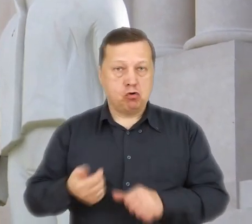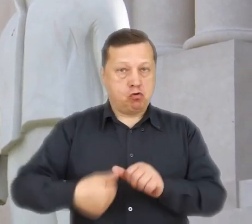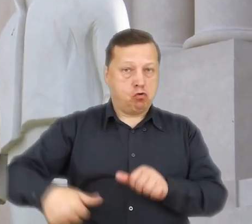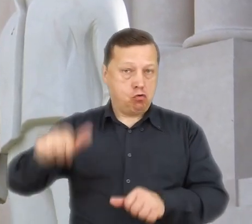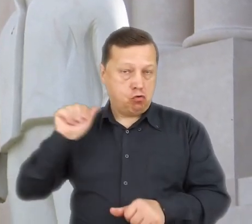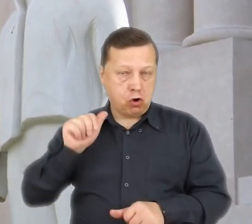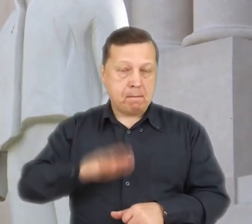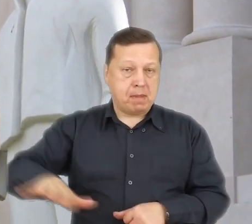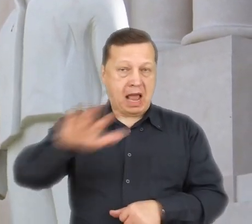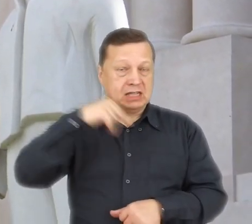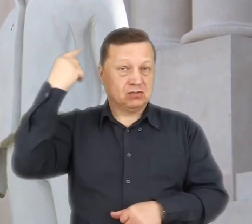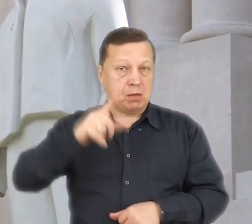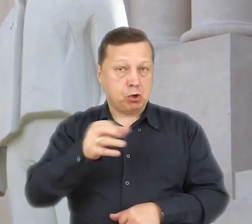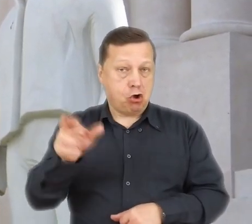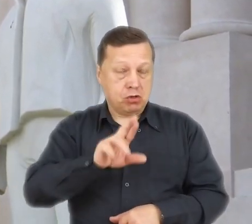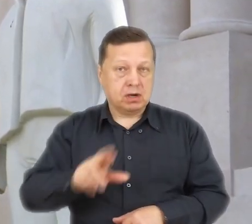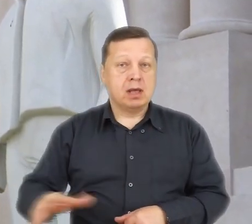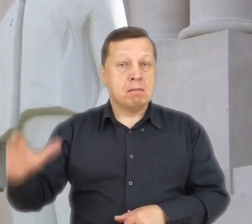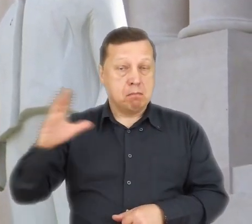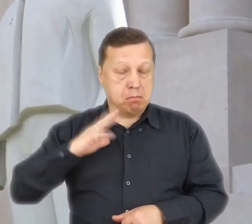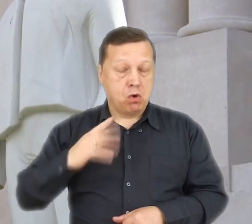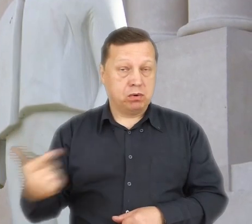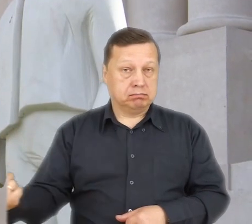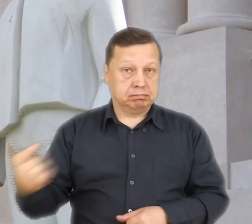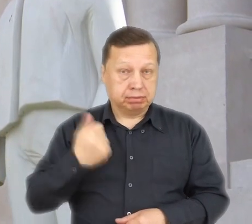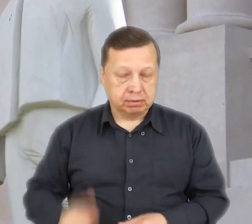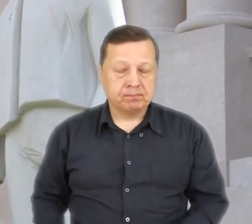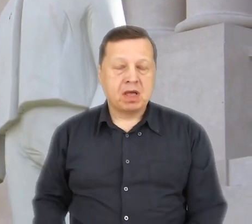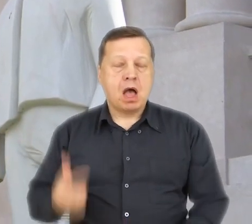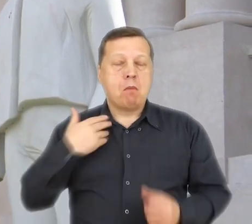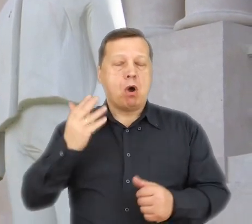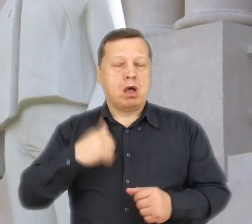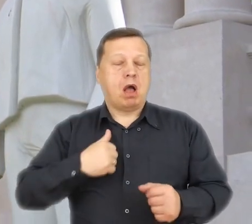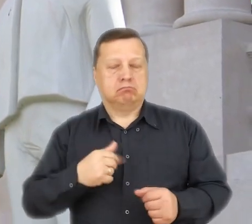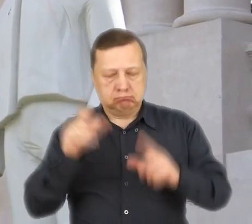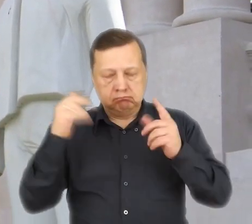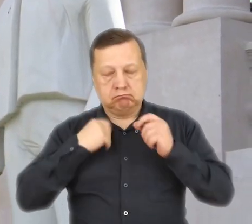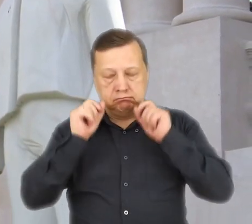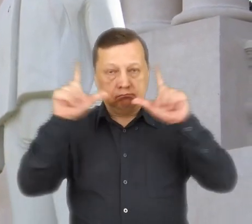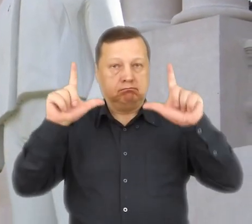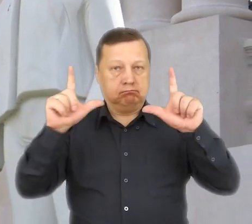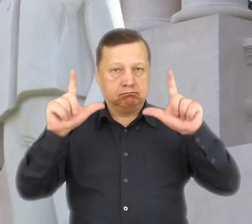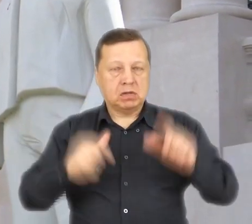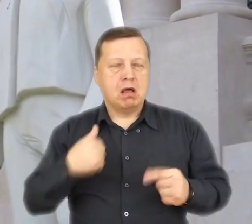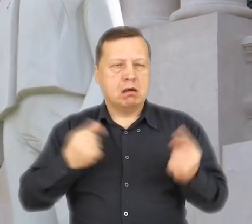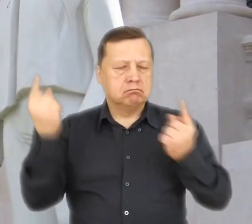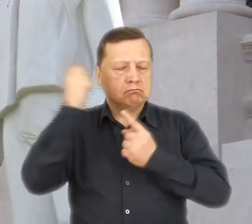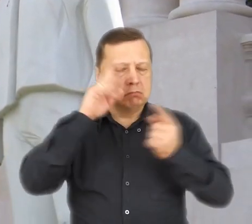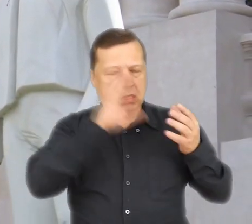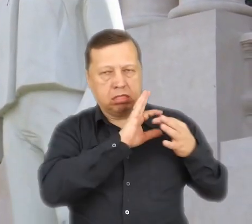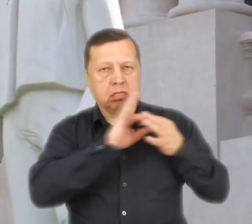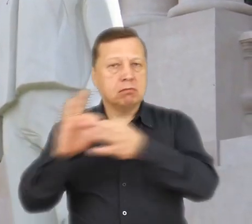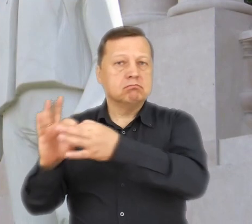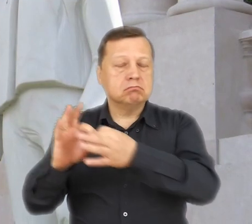Kiedy przed rokiem na placu św. Piotra miał miejsce zamach, gdy odzyskałem świadomość, moje